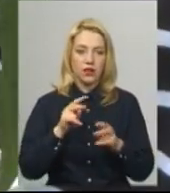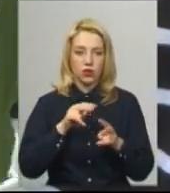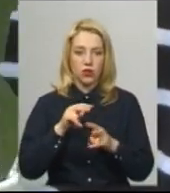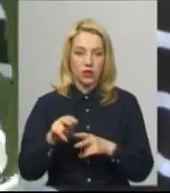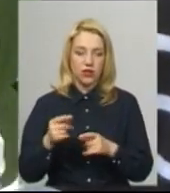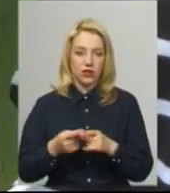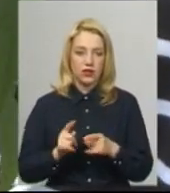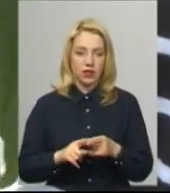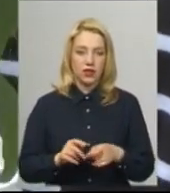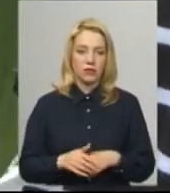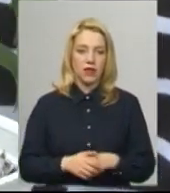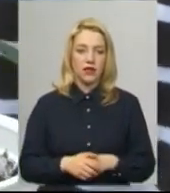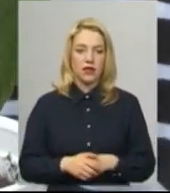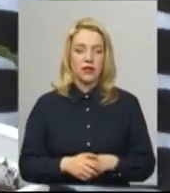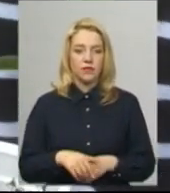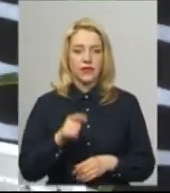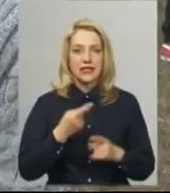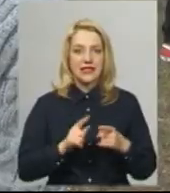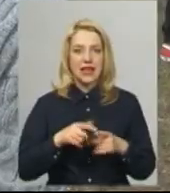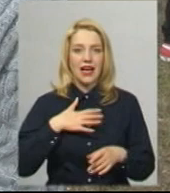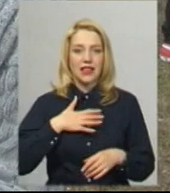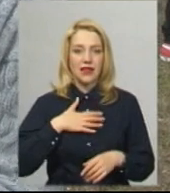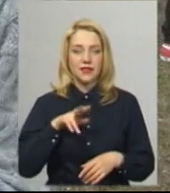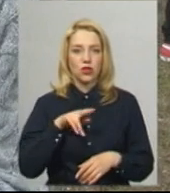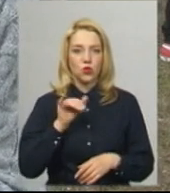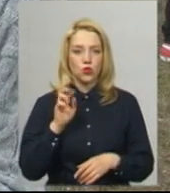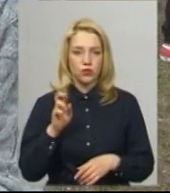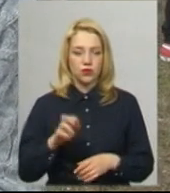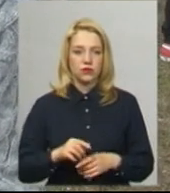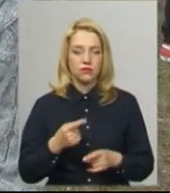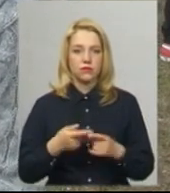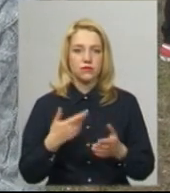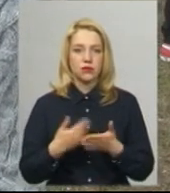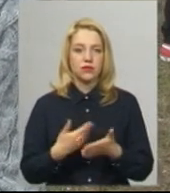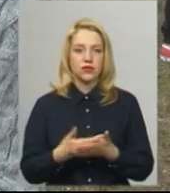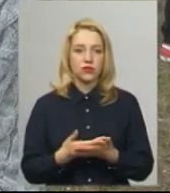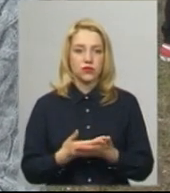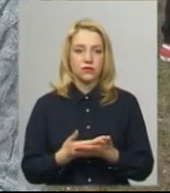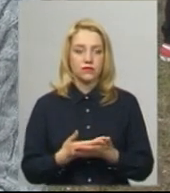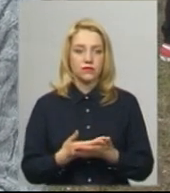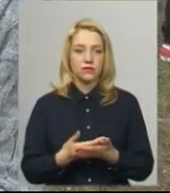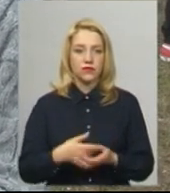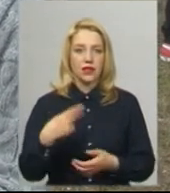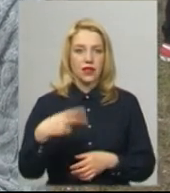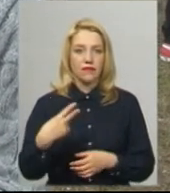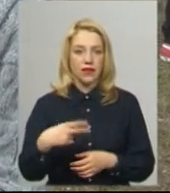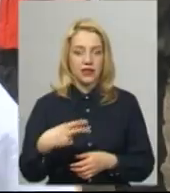гостролистий канадський дуб. Мало хто знає, там приблизно 20